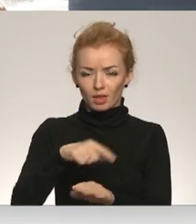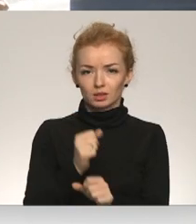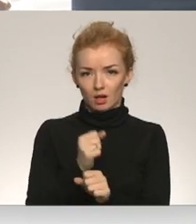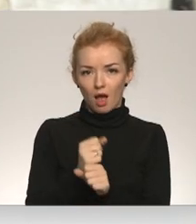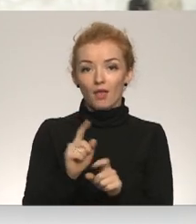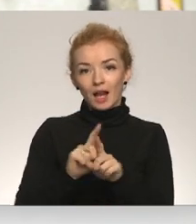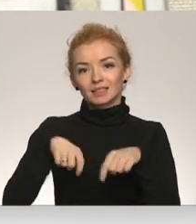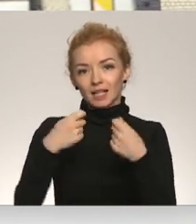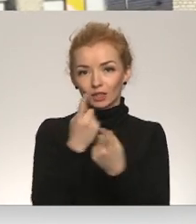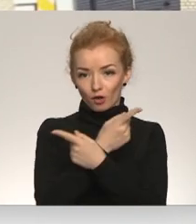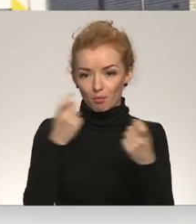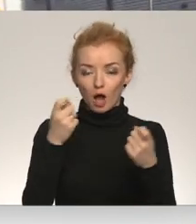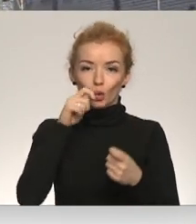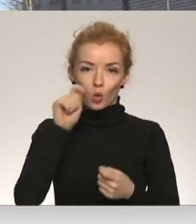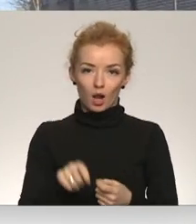Ukraiņu valodā.